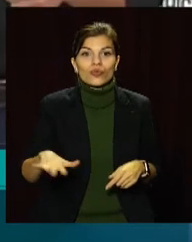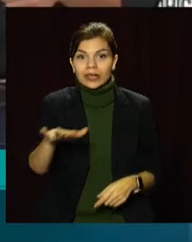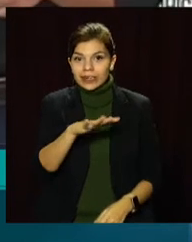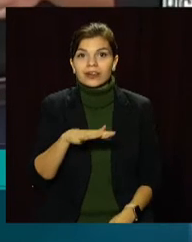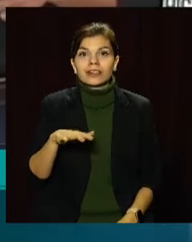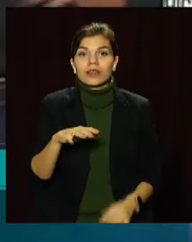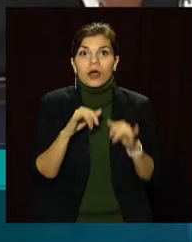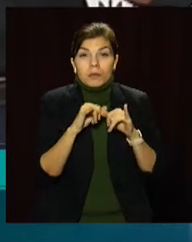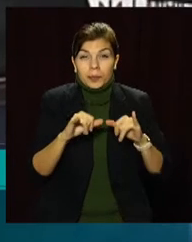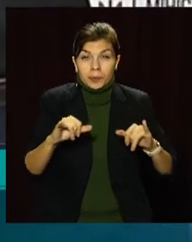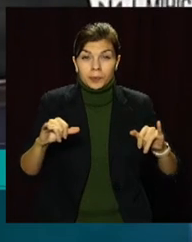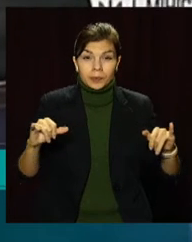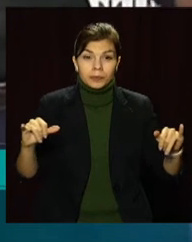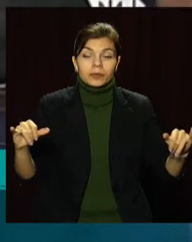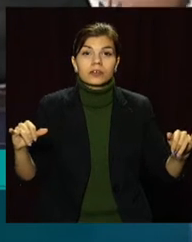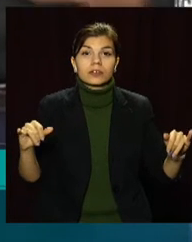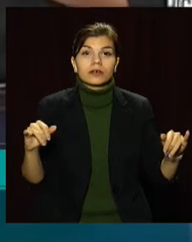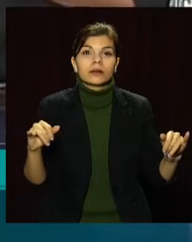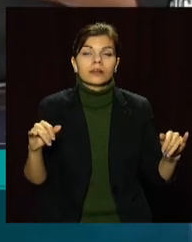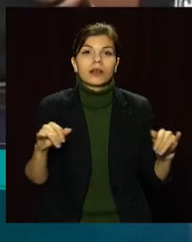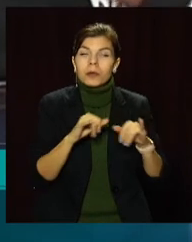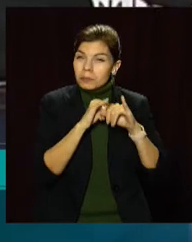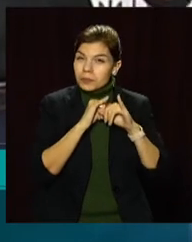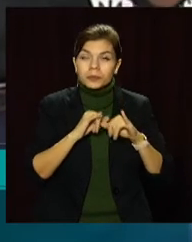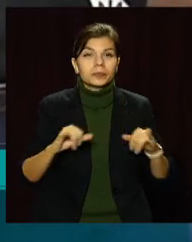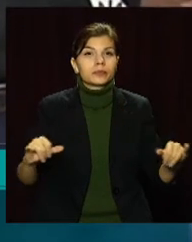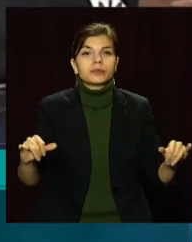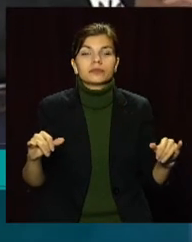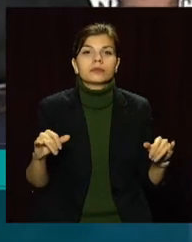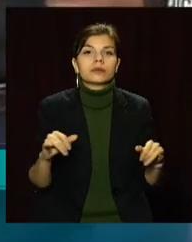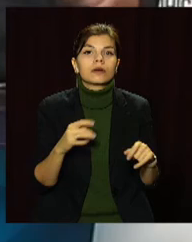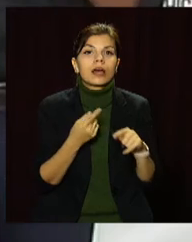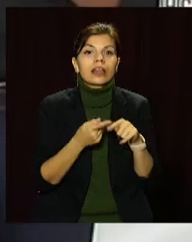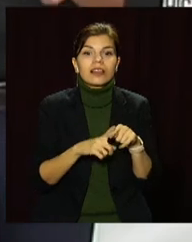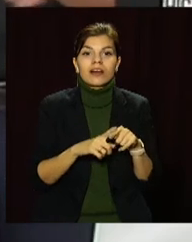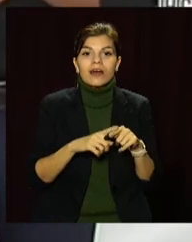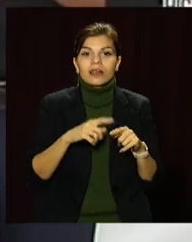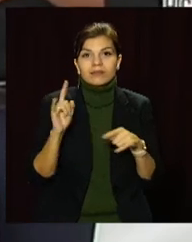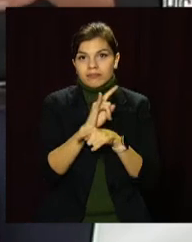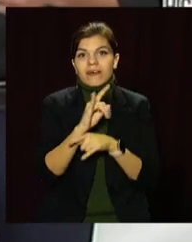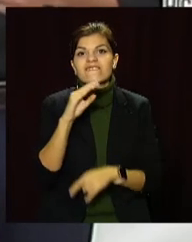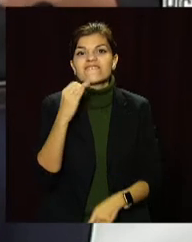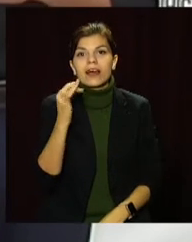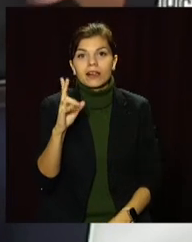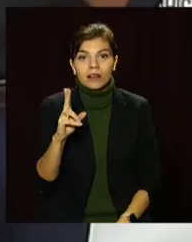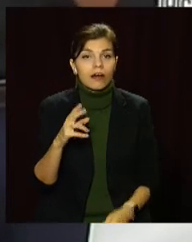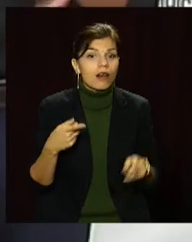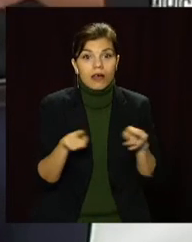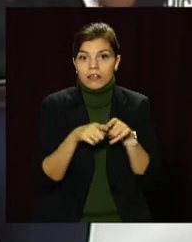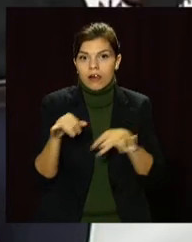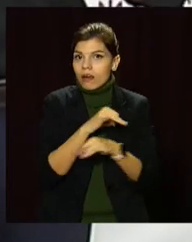розповсюджуються такі фейки. Таке не